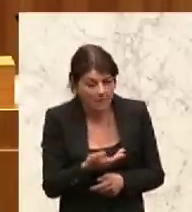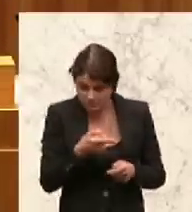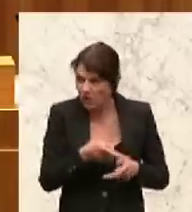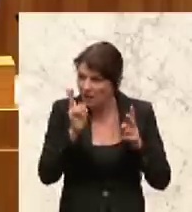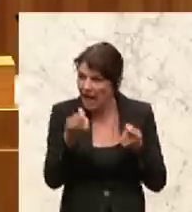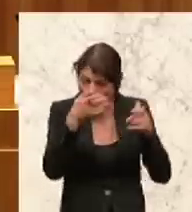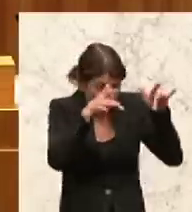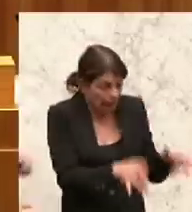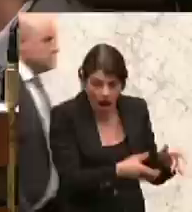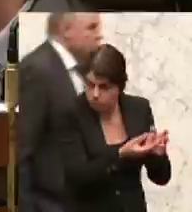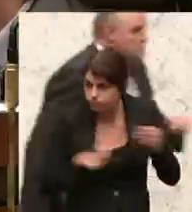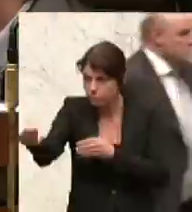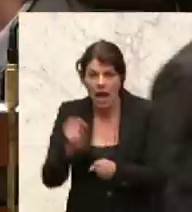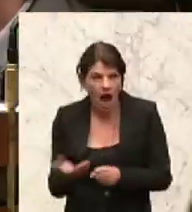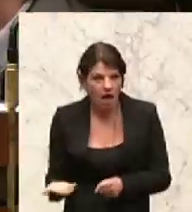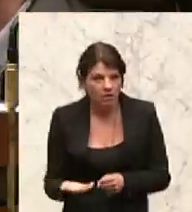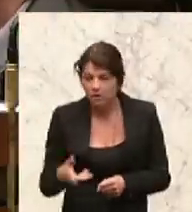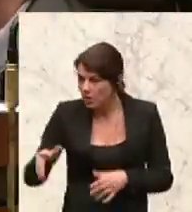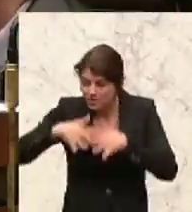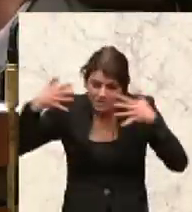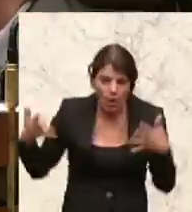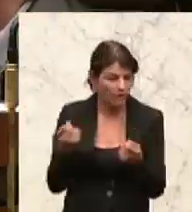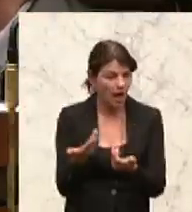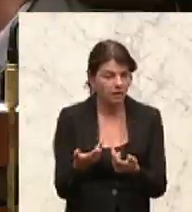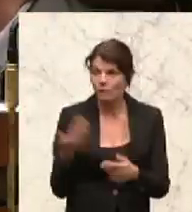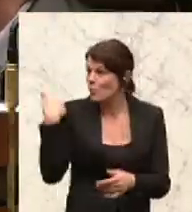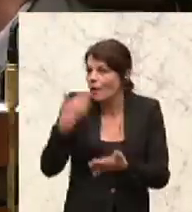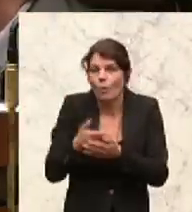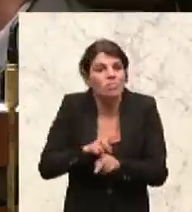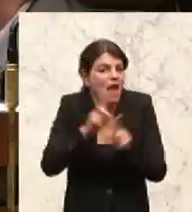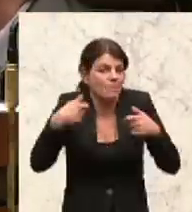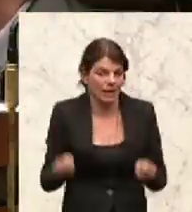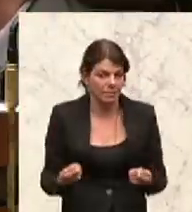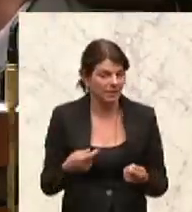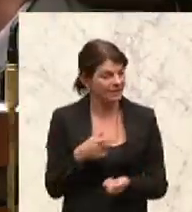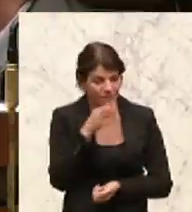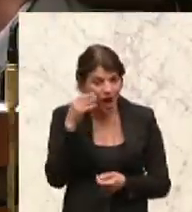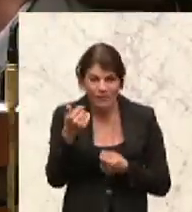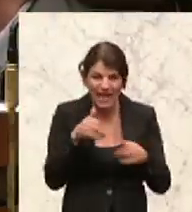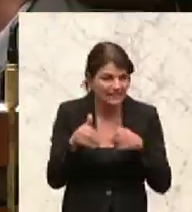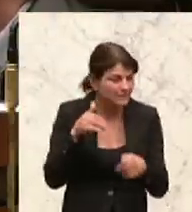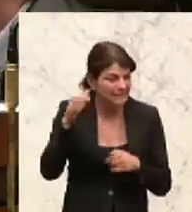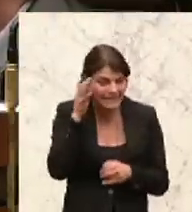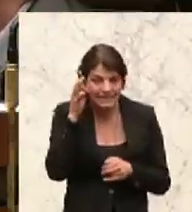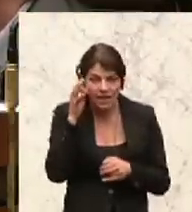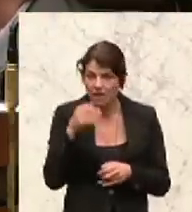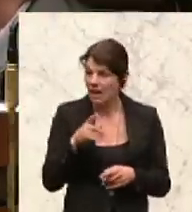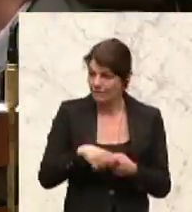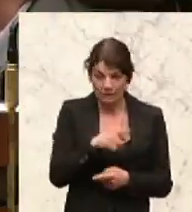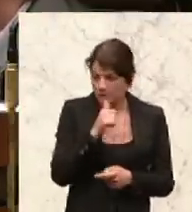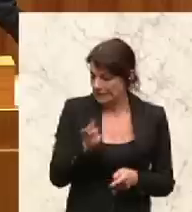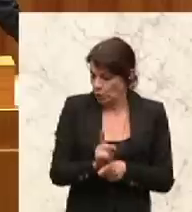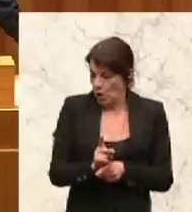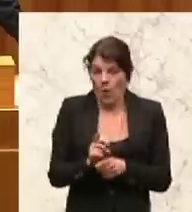aufscheint? Das sind Dimensionen, die es noch nie gegeben hat. Es handelt sich, Frau Finanzministerin, wenn Sie die Sache nicht einstellen, um die